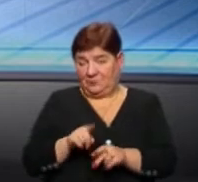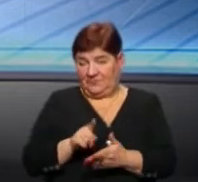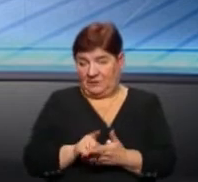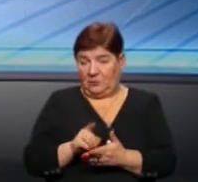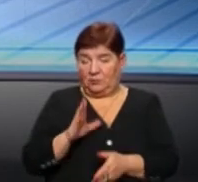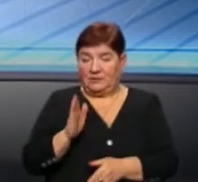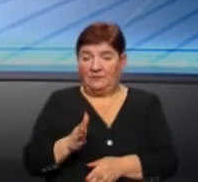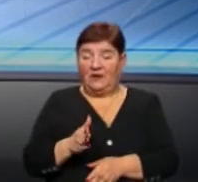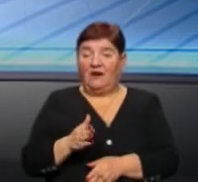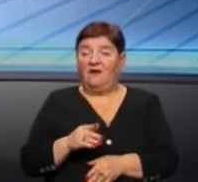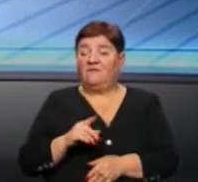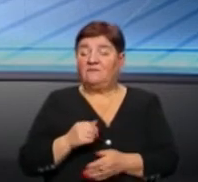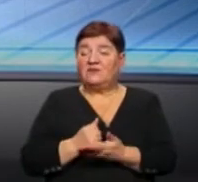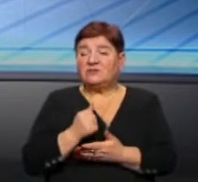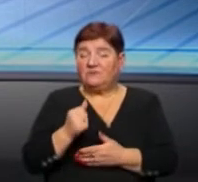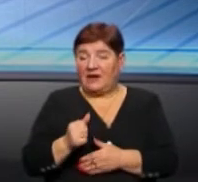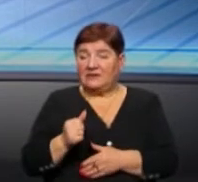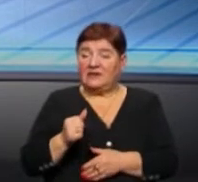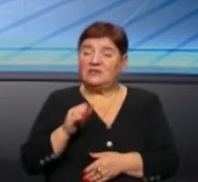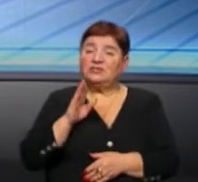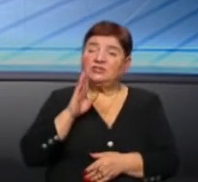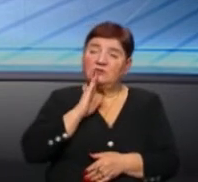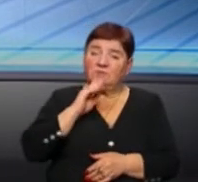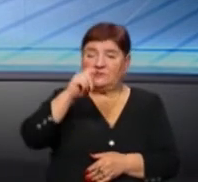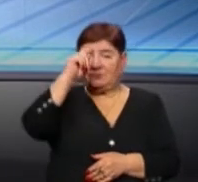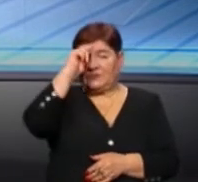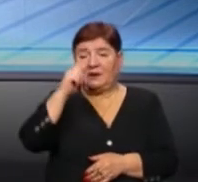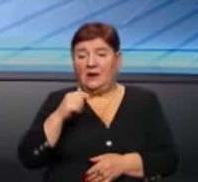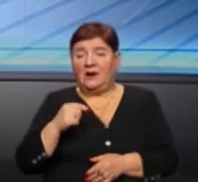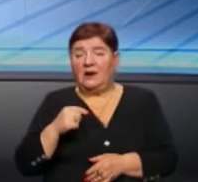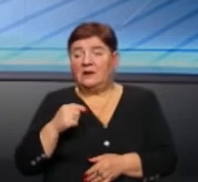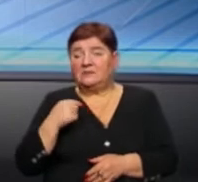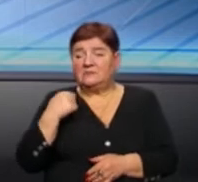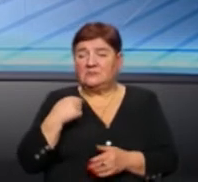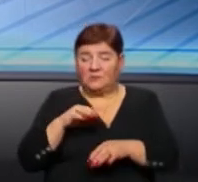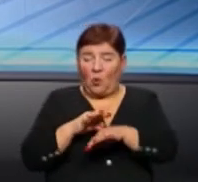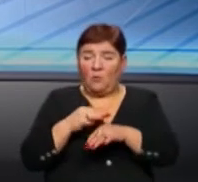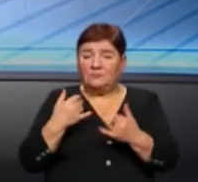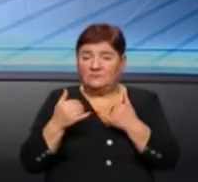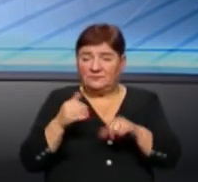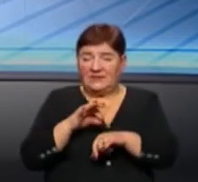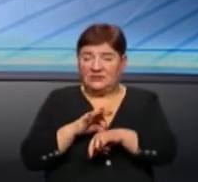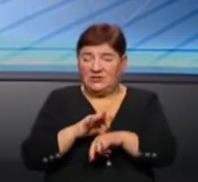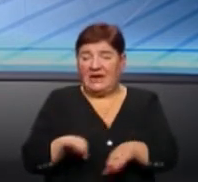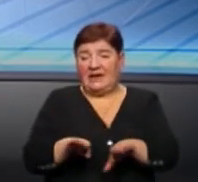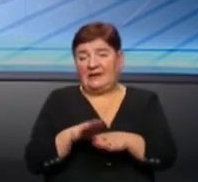Висувати вимоги, що надають перевагу жіноча по чоловічій статі представникам певної раси, кольору шкіри і так далі.